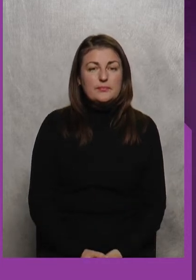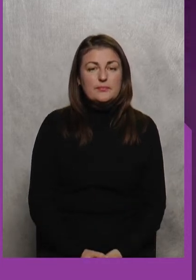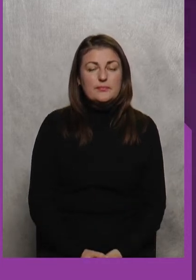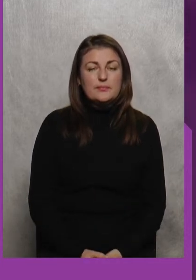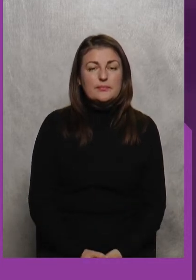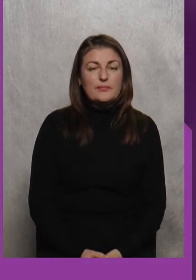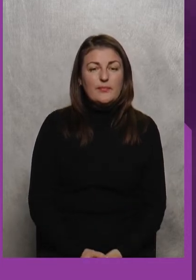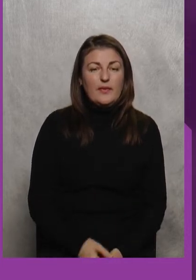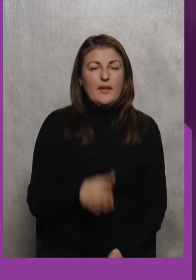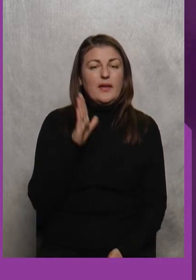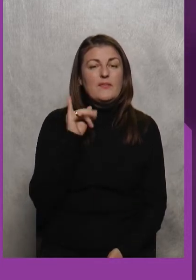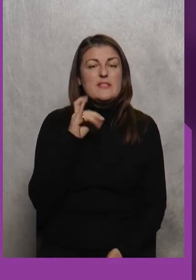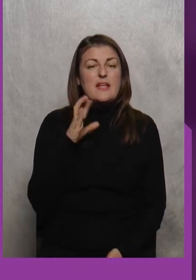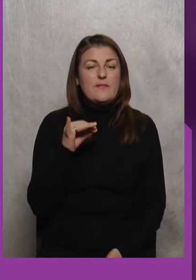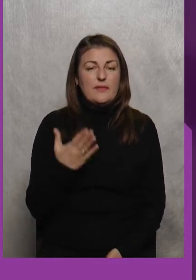Візері